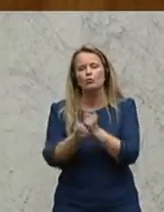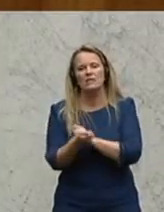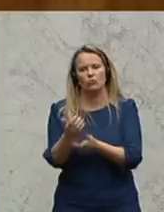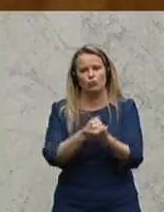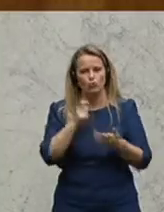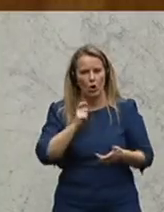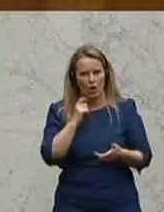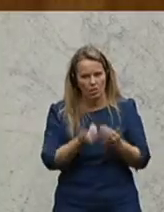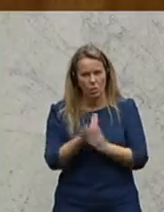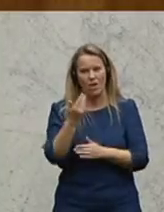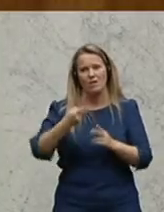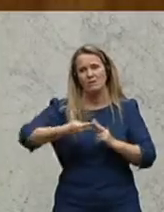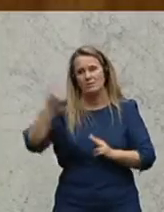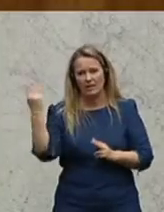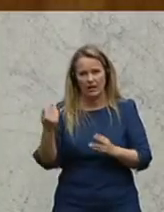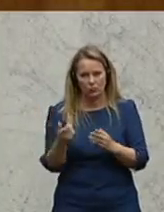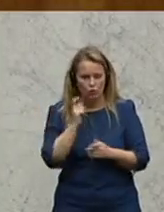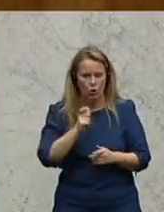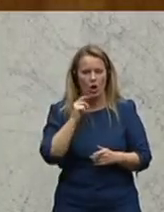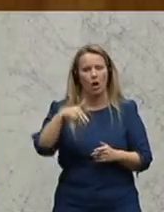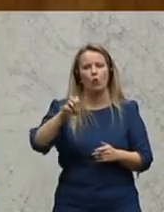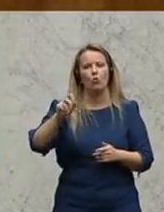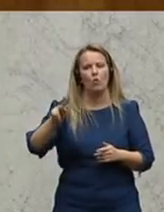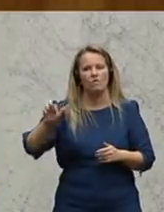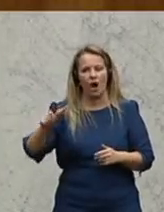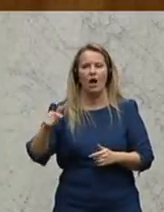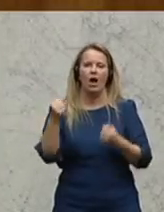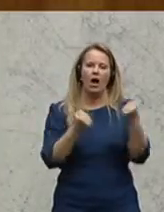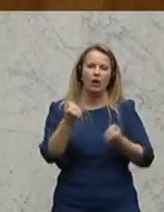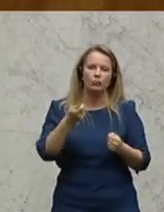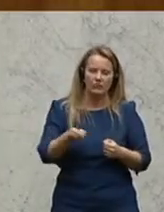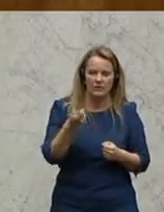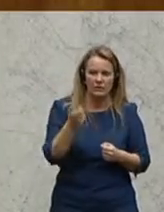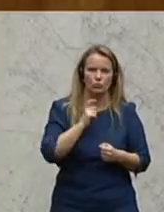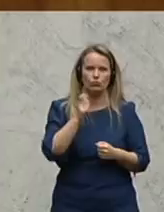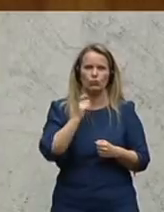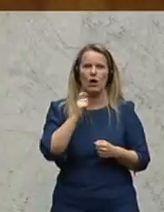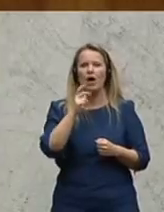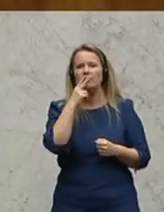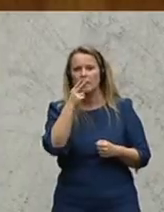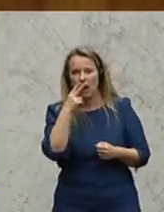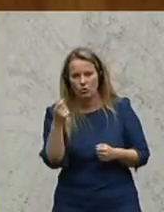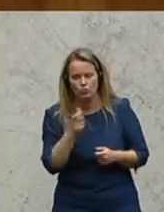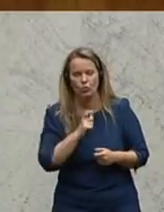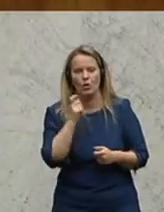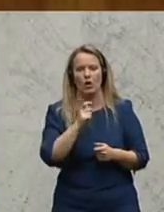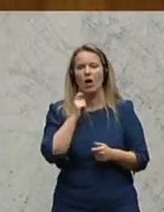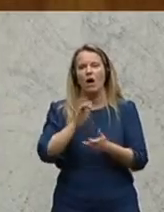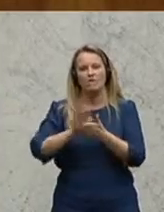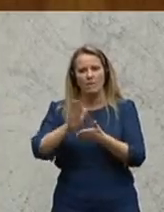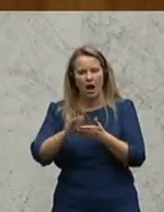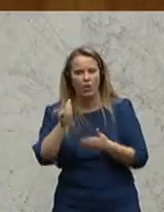neu, mit der Sektsteuer, mit der Nova, mit der Kfz-Versicherungssteuer, mit der Tabaksteuer, mit der